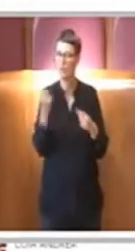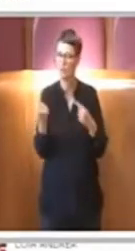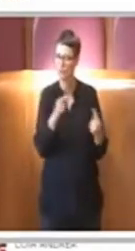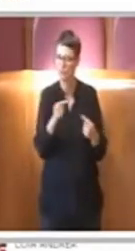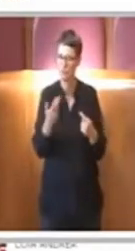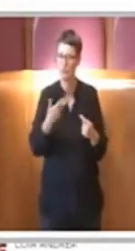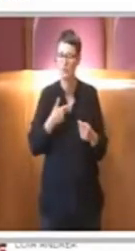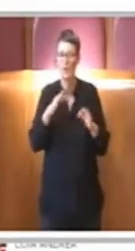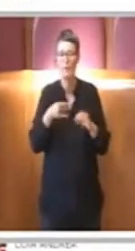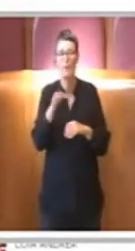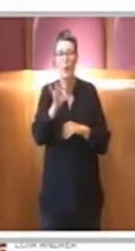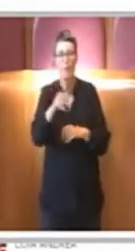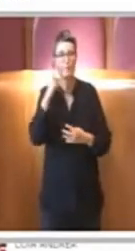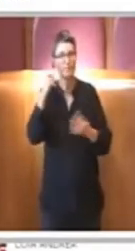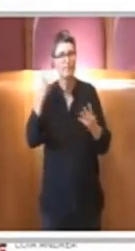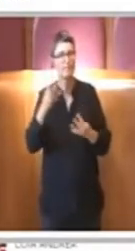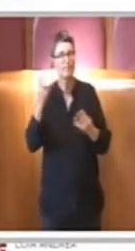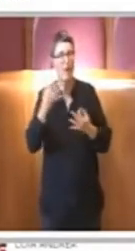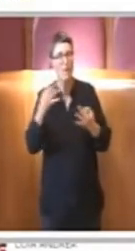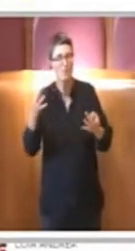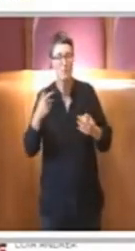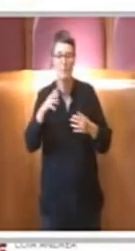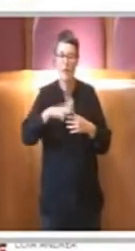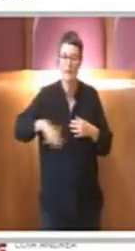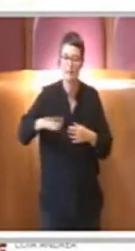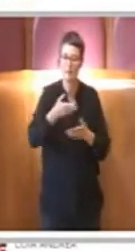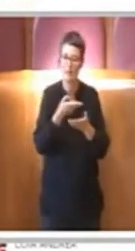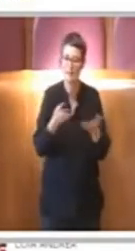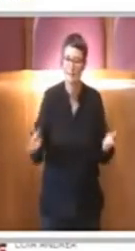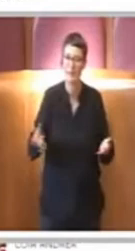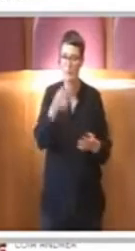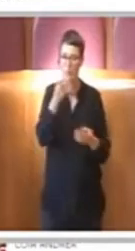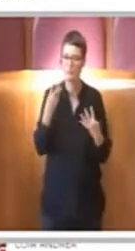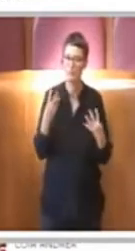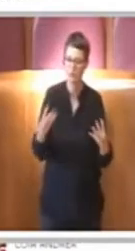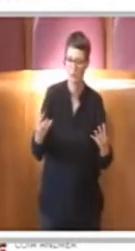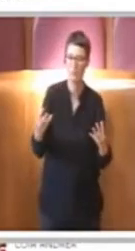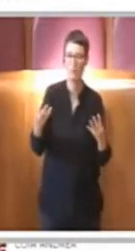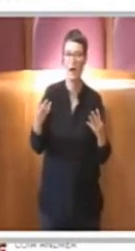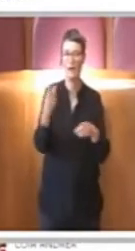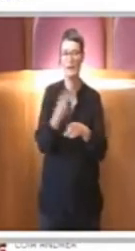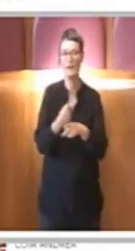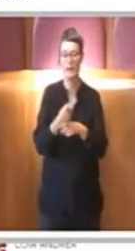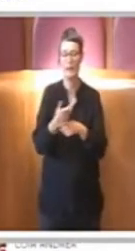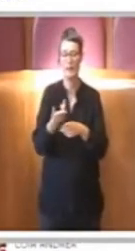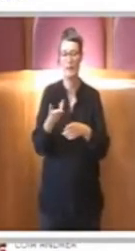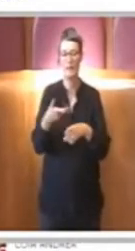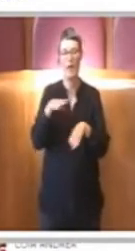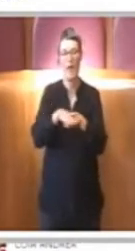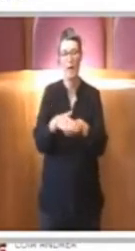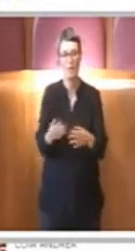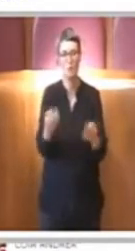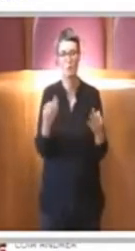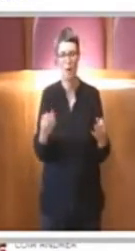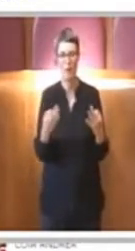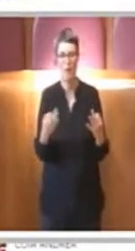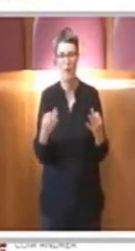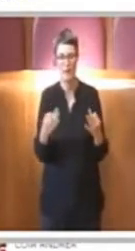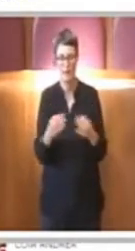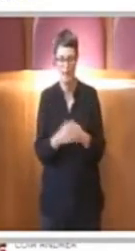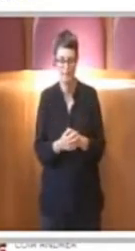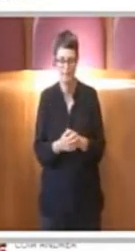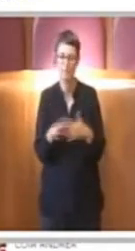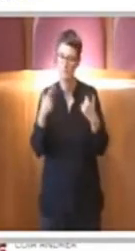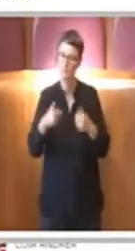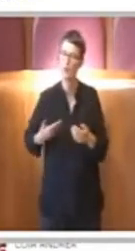su un massimo utilizzo degli spazi pubblici all'aperto anche nei parchi e insomma già sono state presentate anche